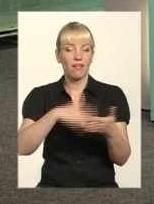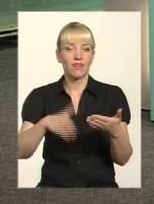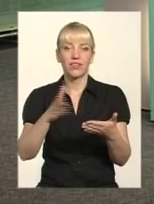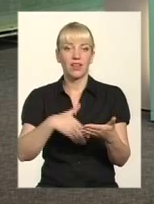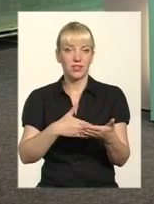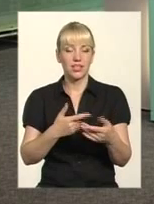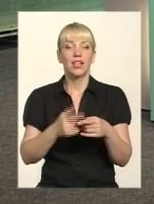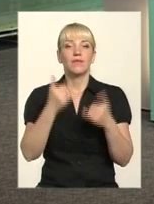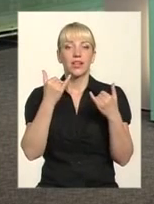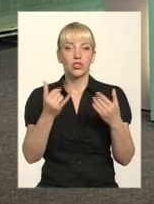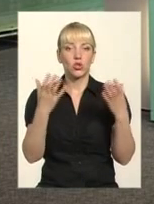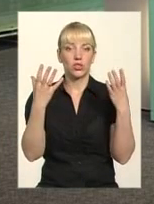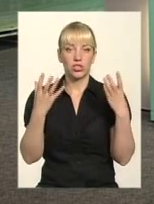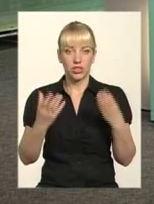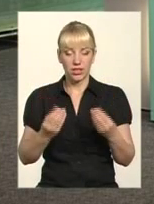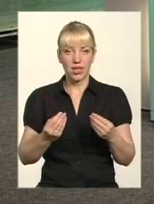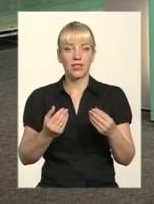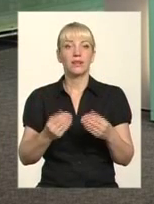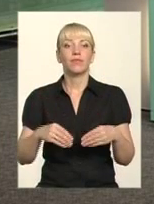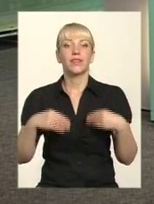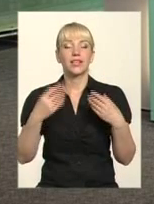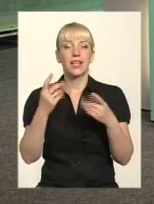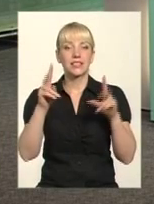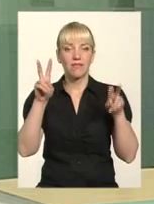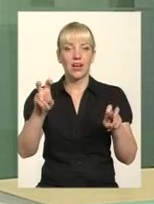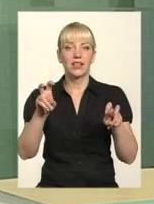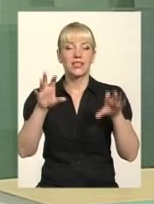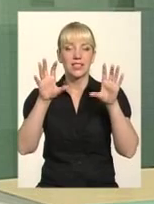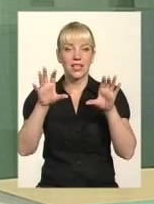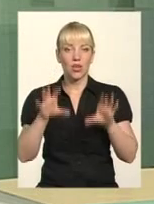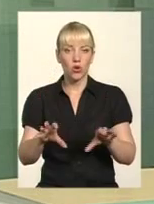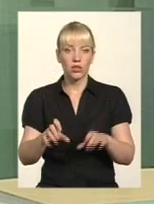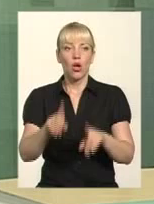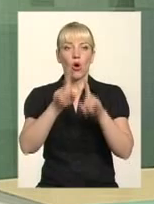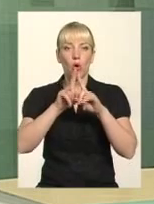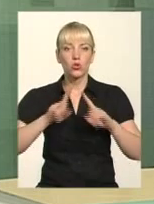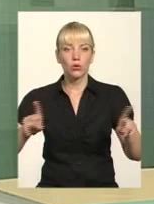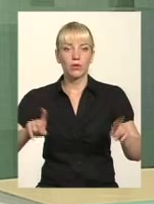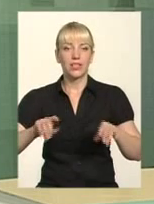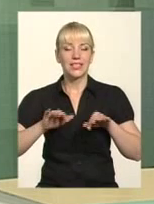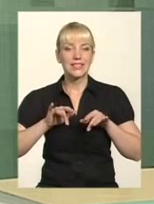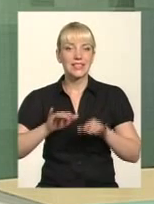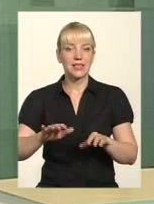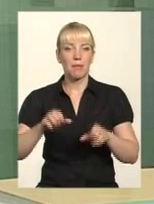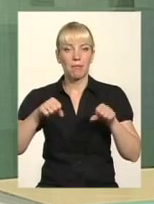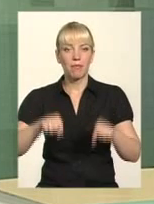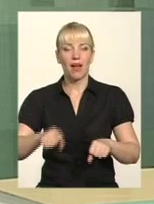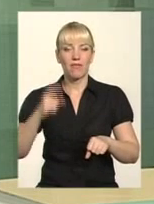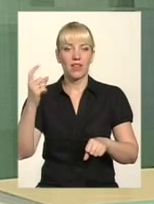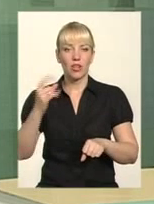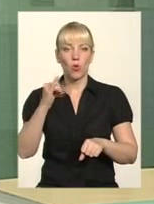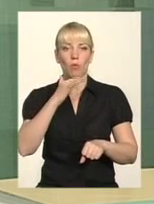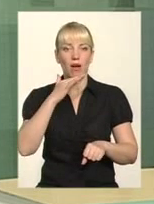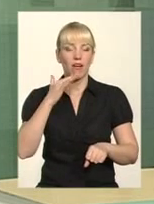На сьогоднішній день закон називається «Особливості здійснення прав власності у багатоквартирному